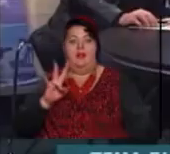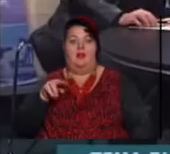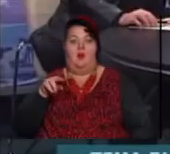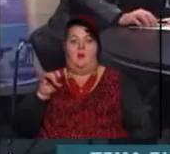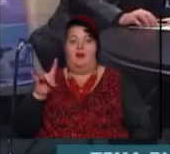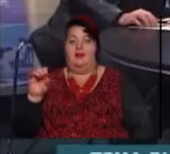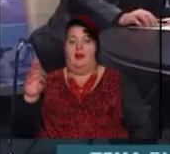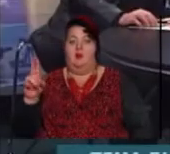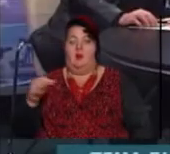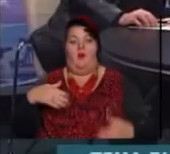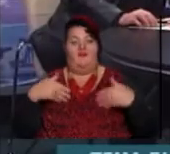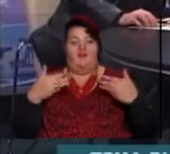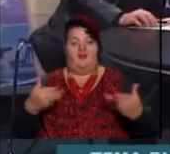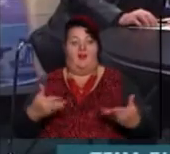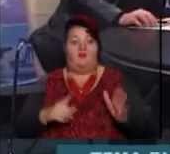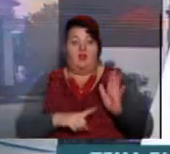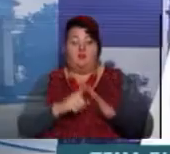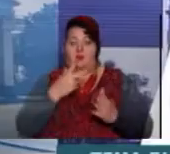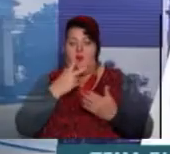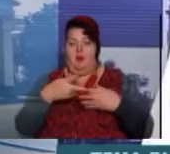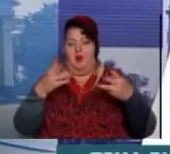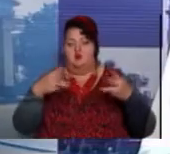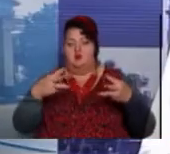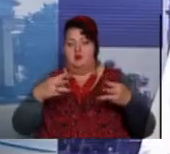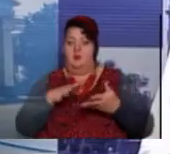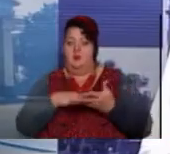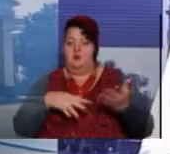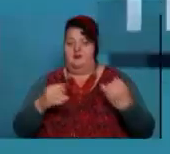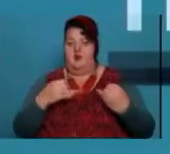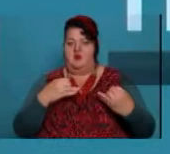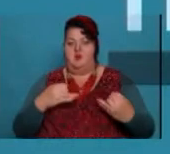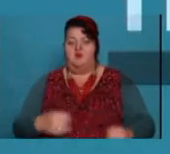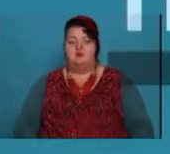Вітаю. Спочатку переглянемо сюжет і продовжимо розмову.